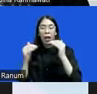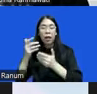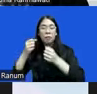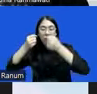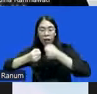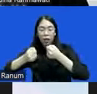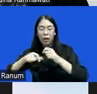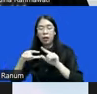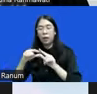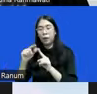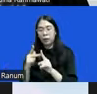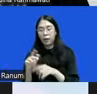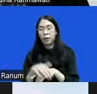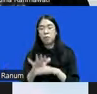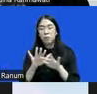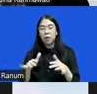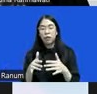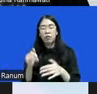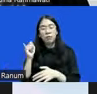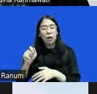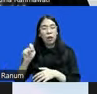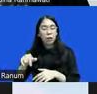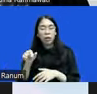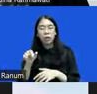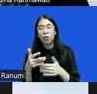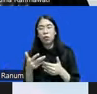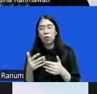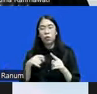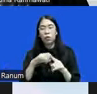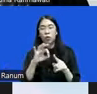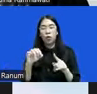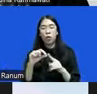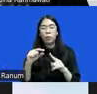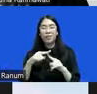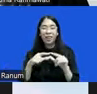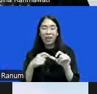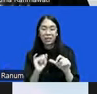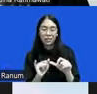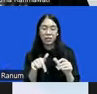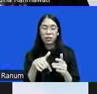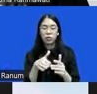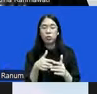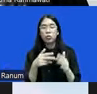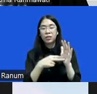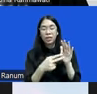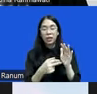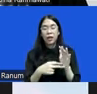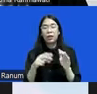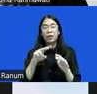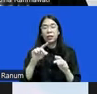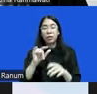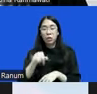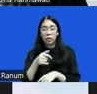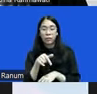kecenderungan terjadi penyalahgunaan dan kooptasi yang akhirnya justru nilai-nilai restoratif jatis itu malah